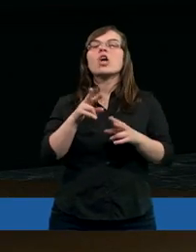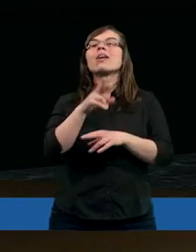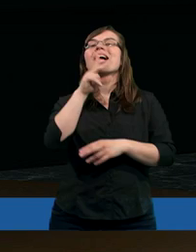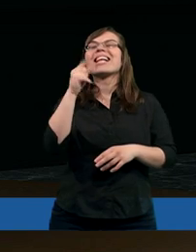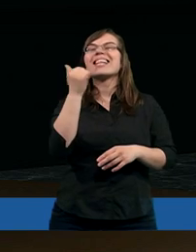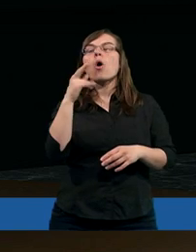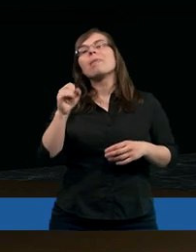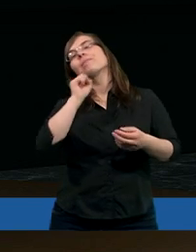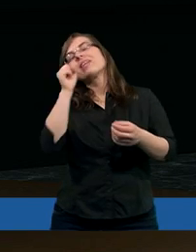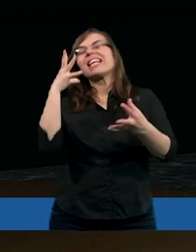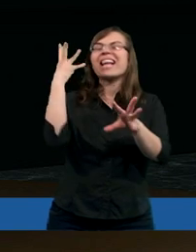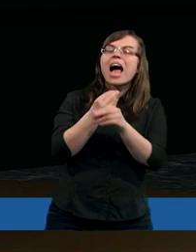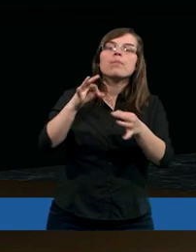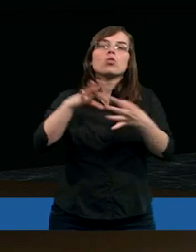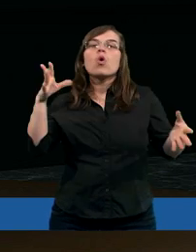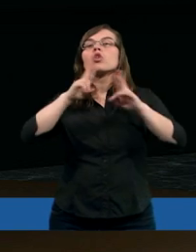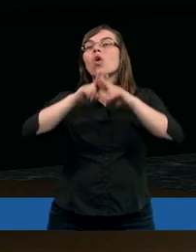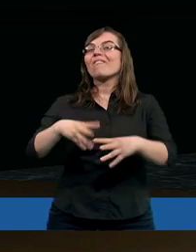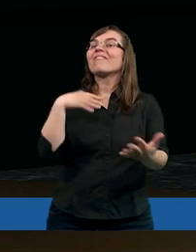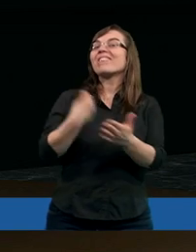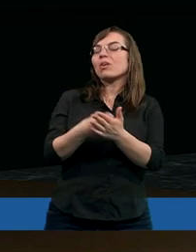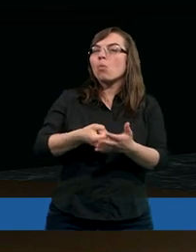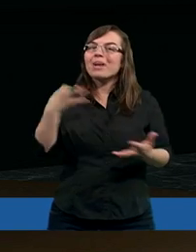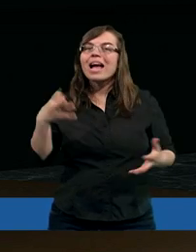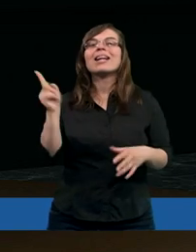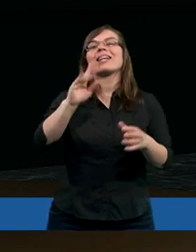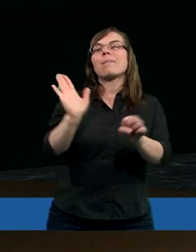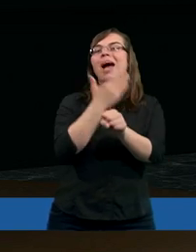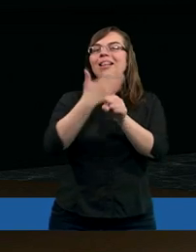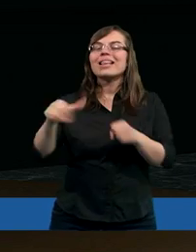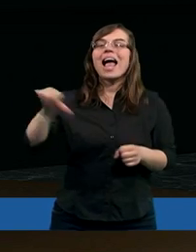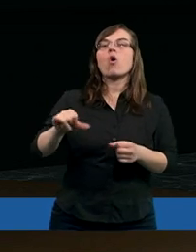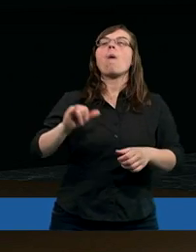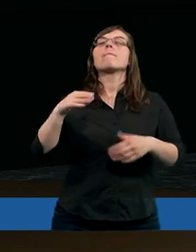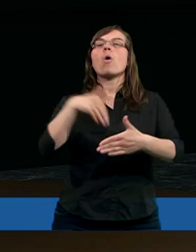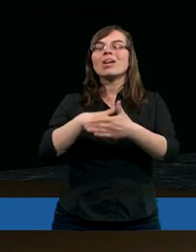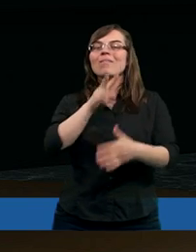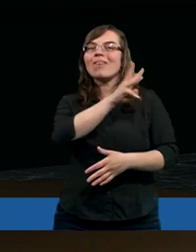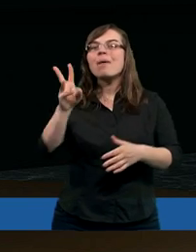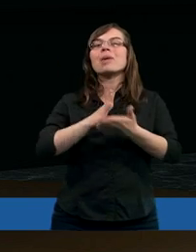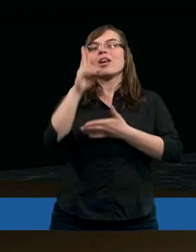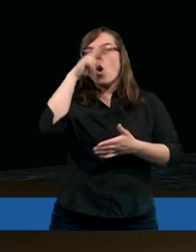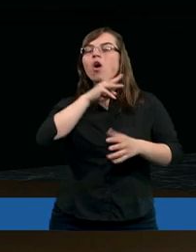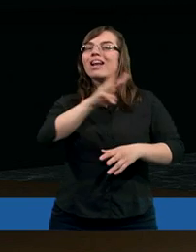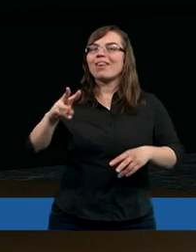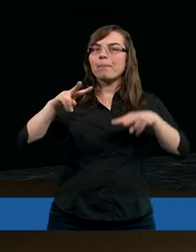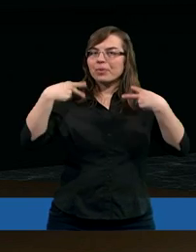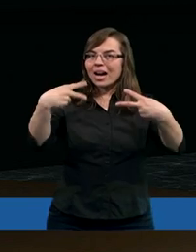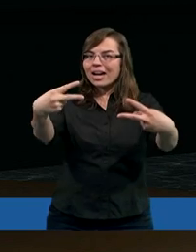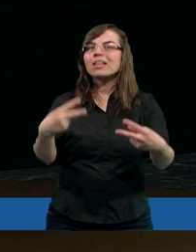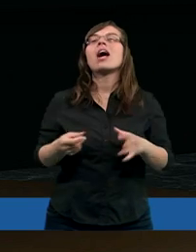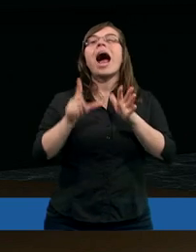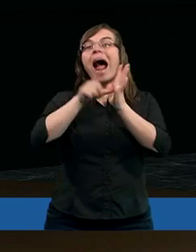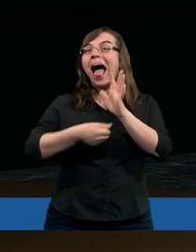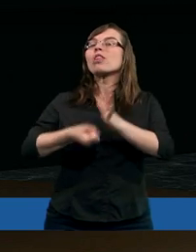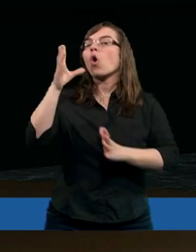rzeczami znikomymi, srebrem albo złotem zostaliście wykupieni z marnego postępowania waszego przez ojców wam przekazanego, lecz